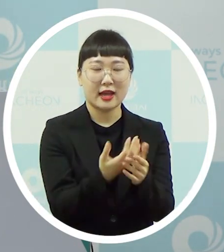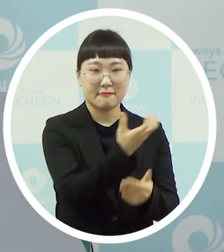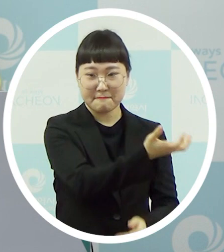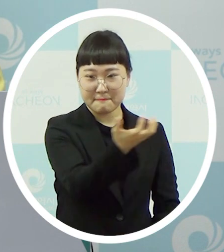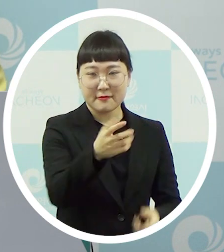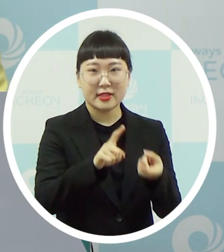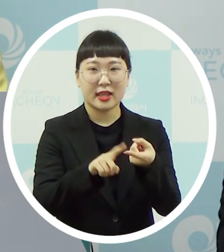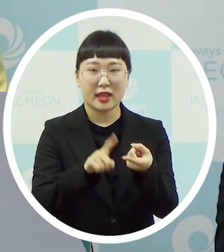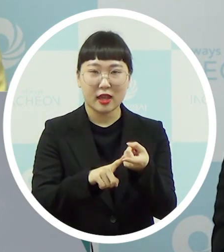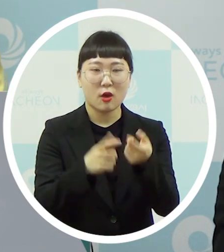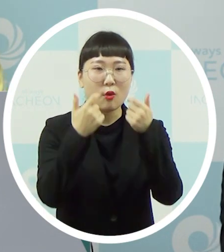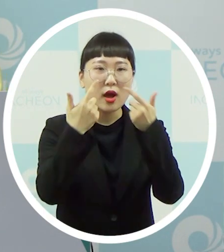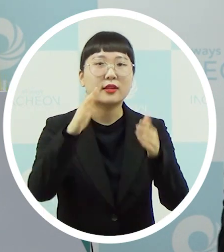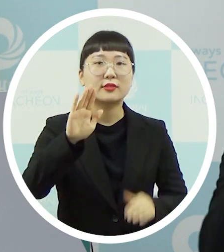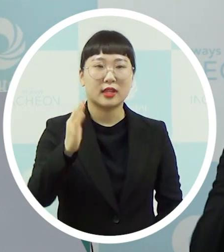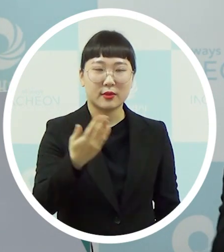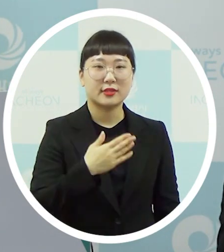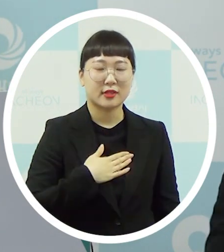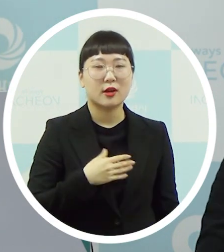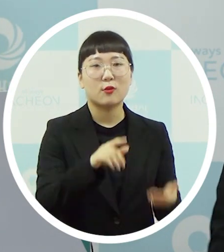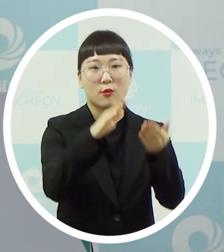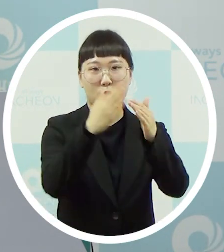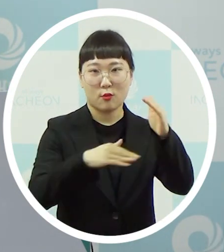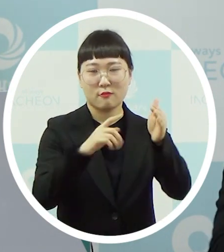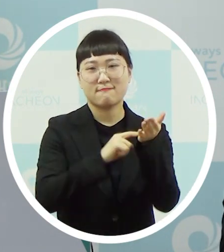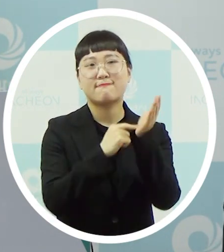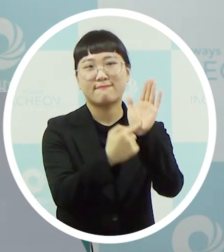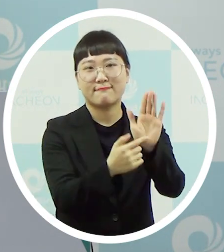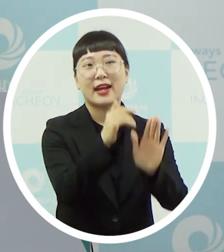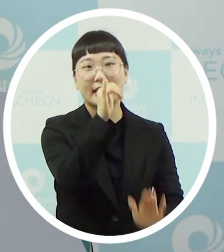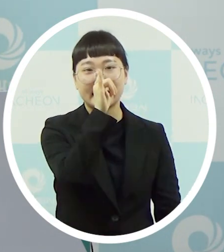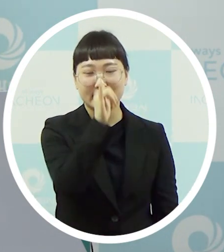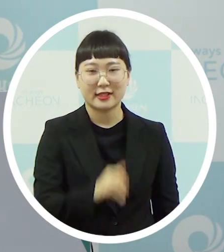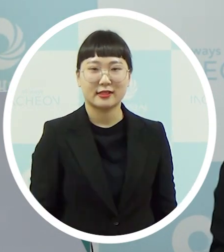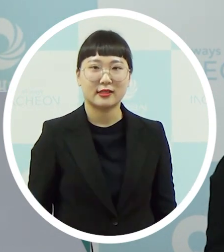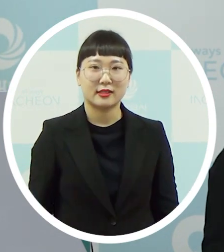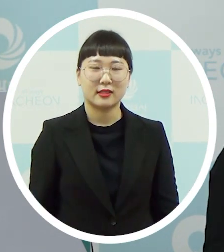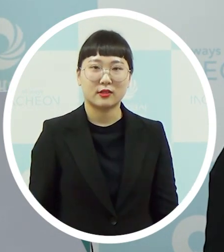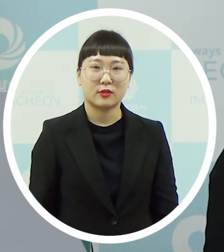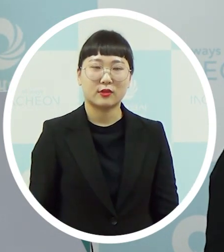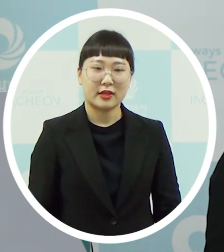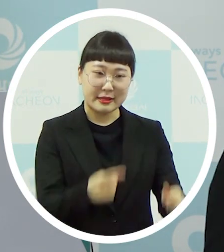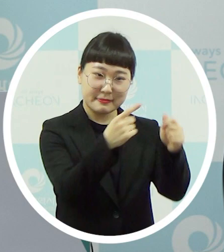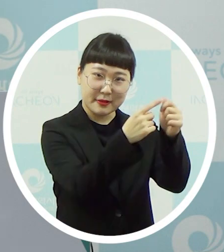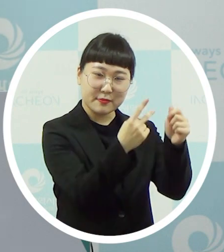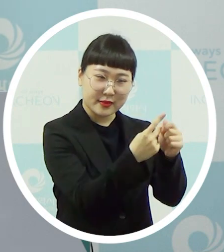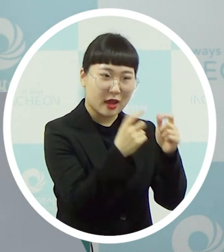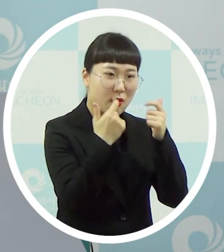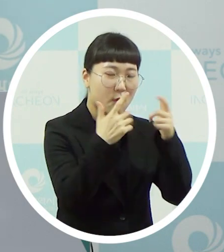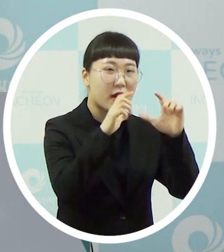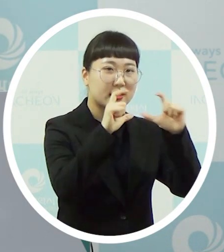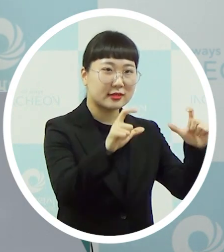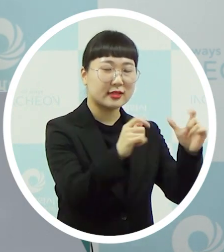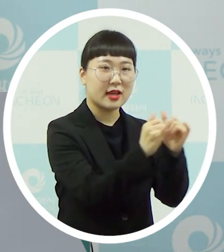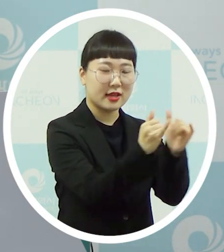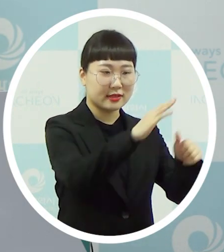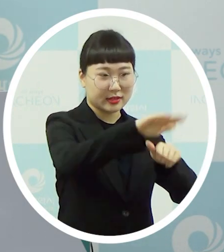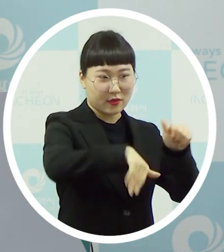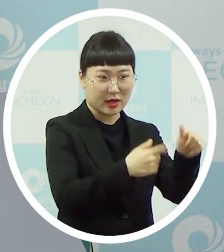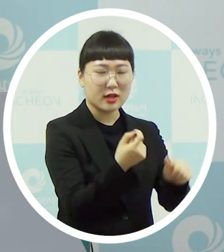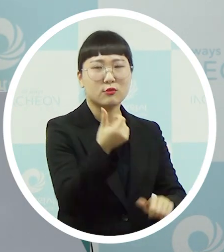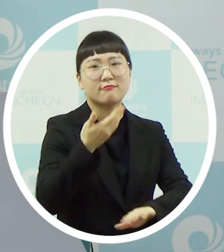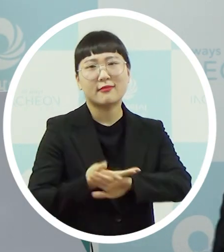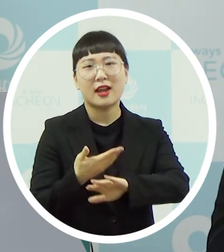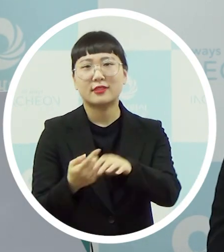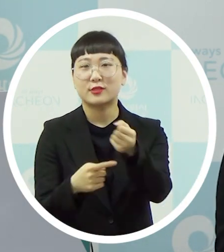공식적으로 좀 알려드리고 그렇게 진행을 하겠습니다 초기하고 이제 달라진 이유는 아까 이제 말씀하셨지만 질문하실 때도